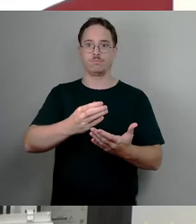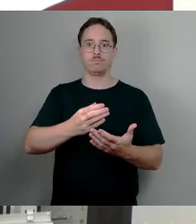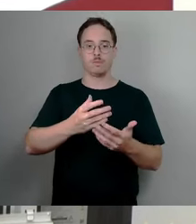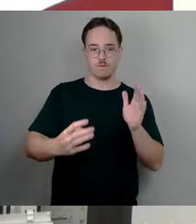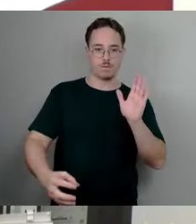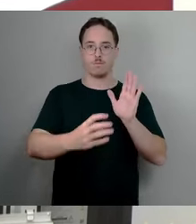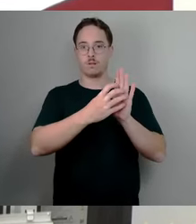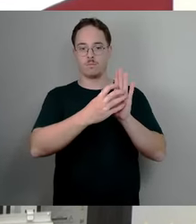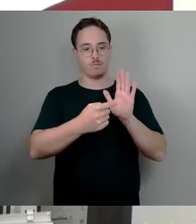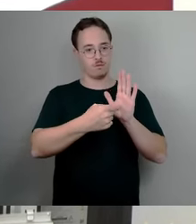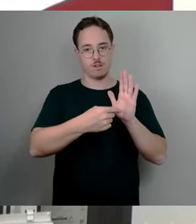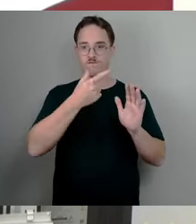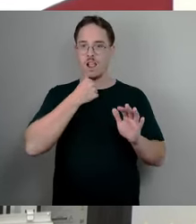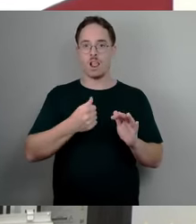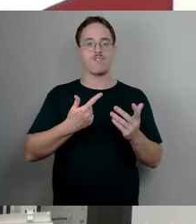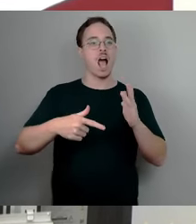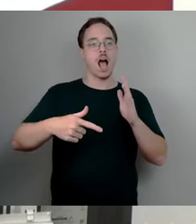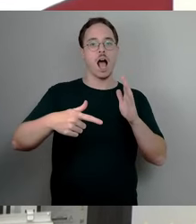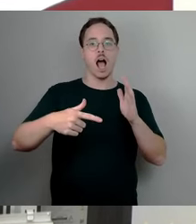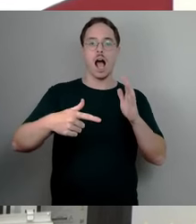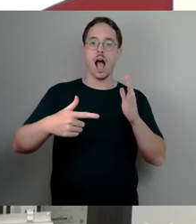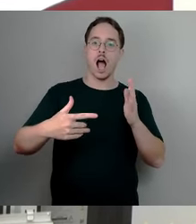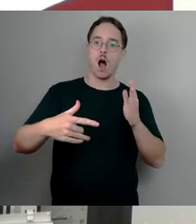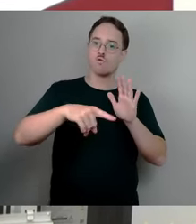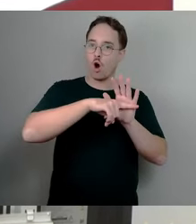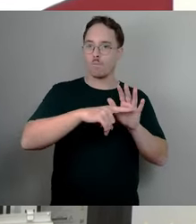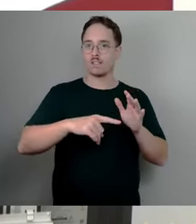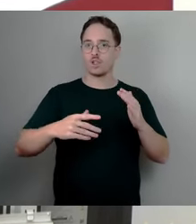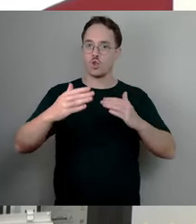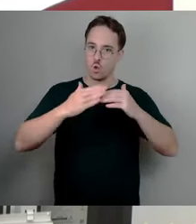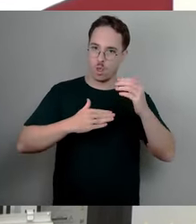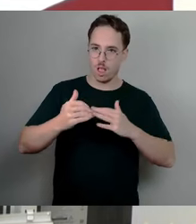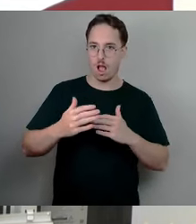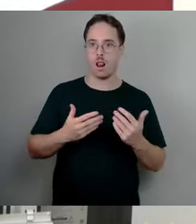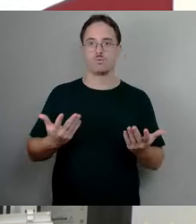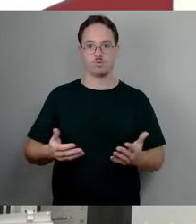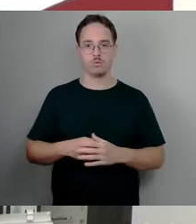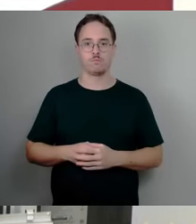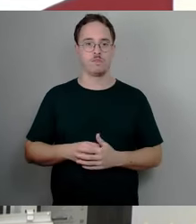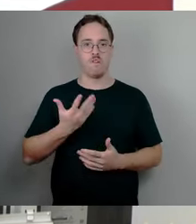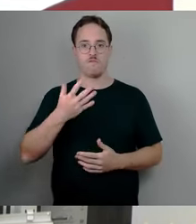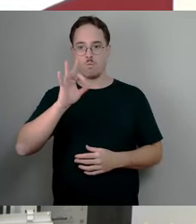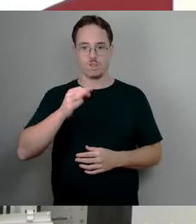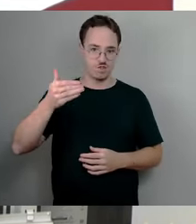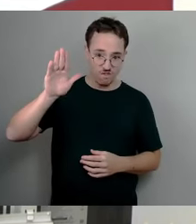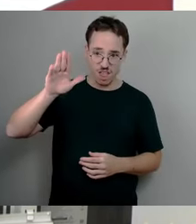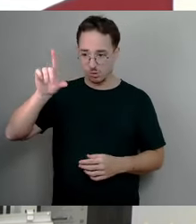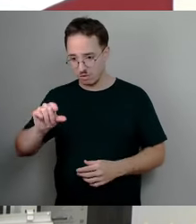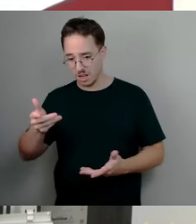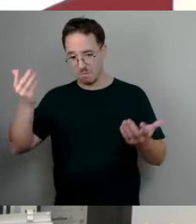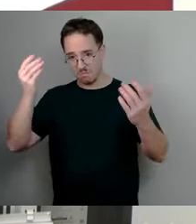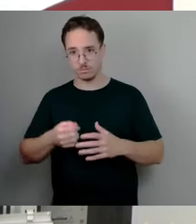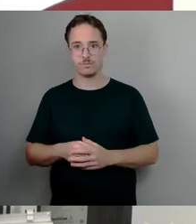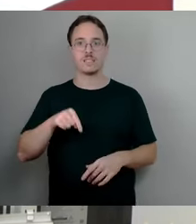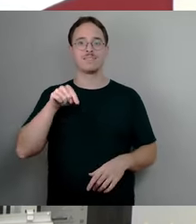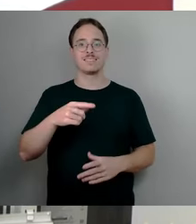Und jetzt kann man sich streiten, ob es 5% zu viel oder 3% zu wenig ist, aber im Prinzip macht diese Vorlage jetzt genau das, braucht man